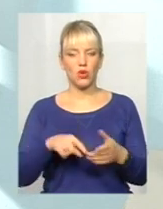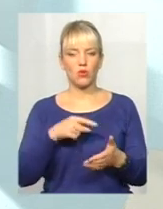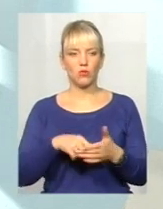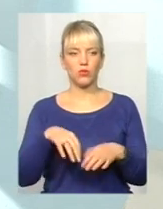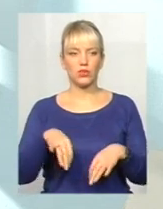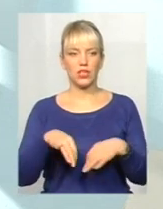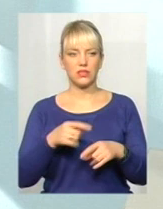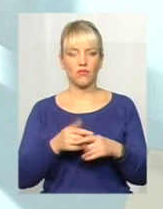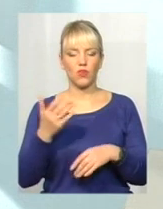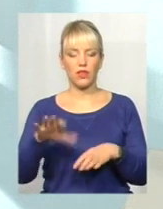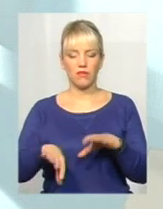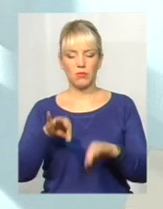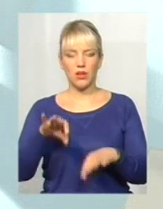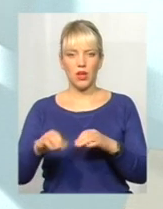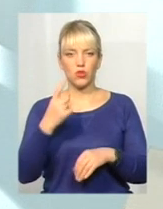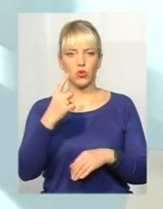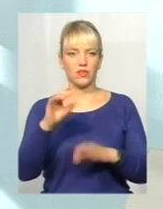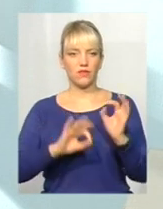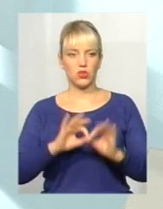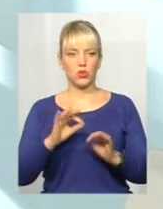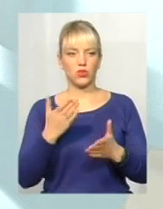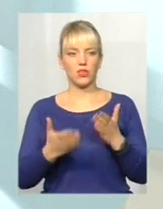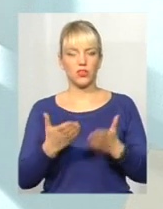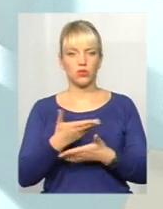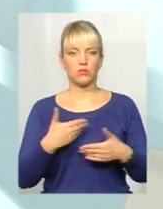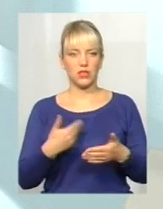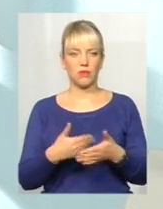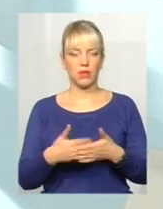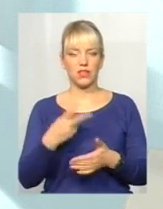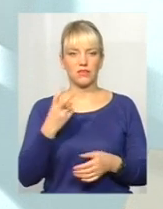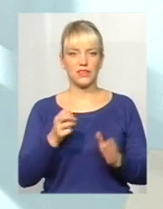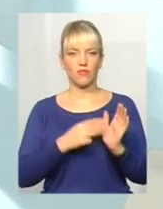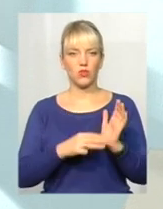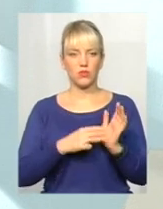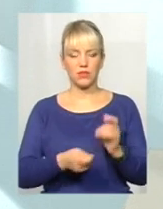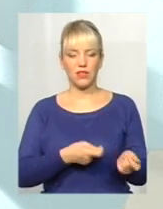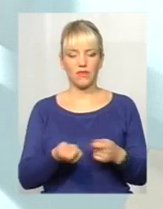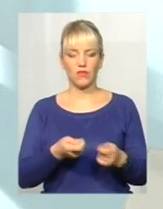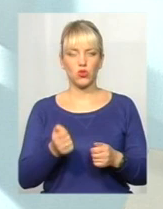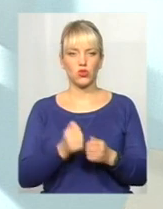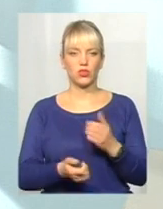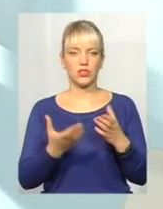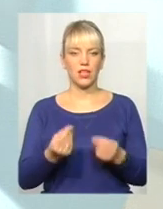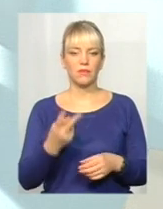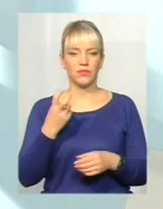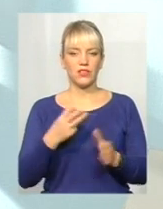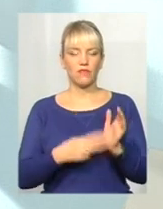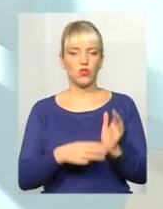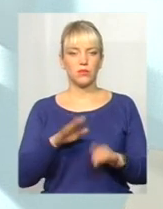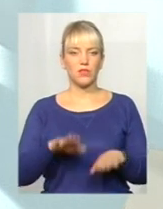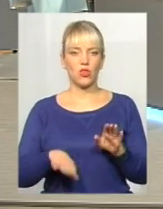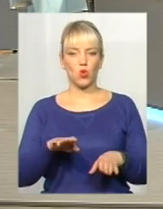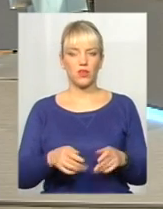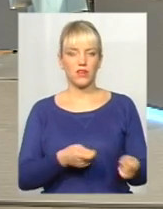відбирають ці відходи приблизно 1%. Це якщо, наприклад, 280 вивозиться щодня, 280 тонн